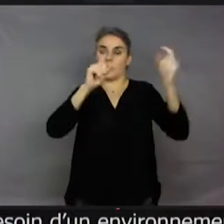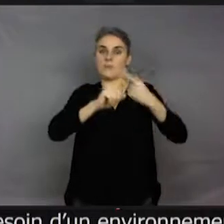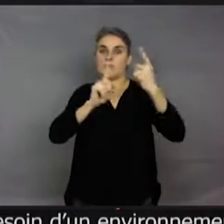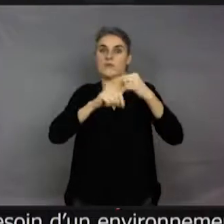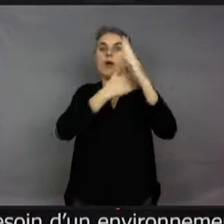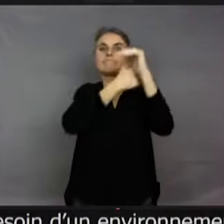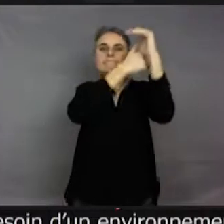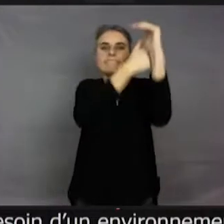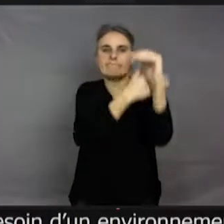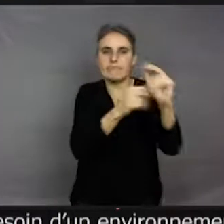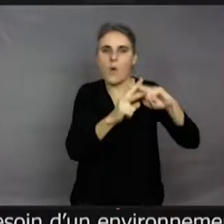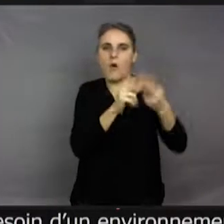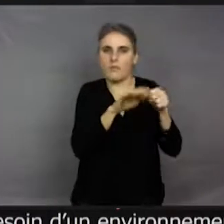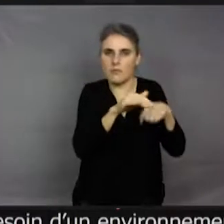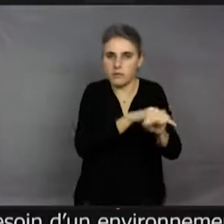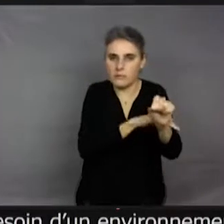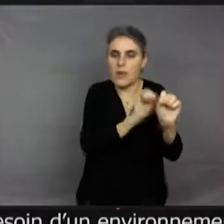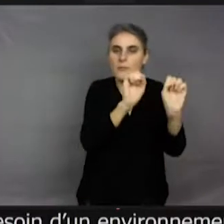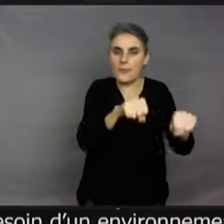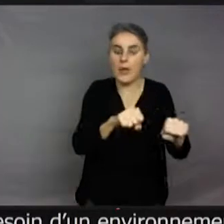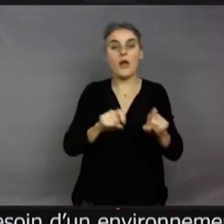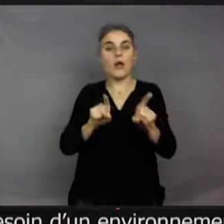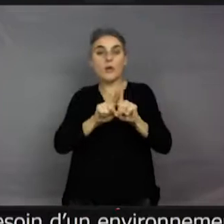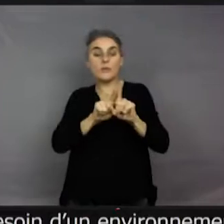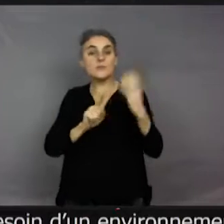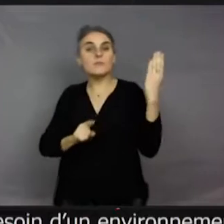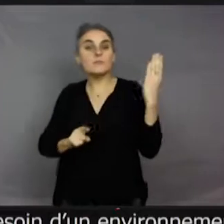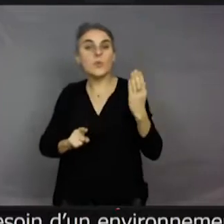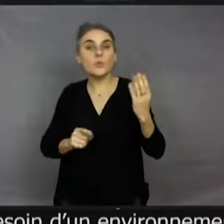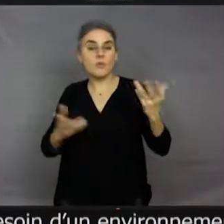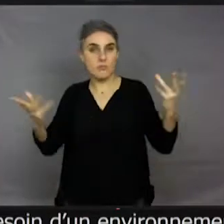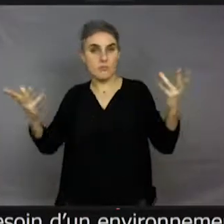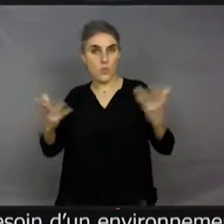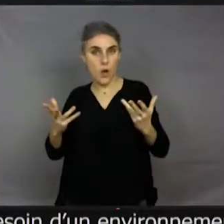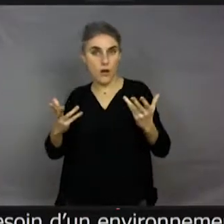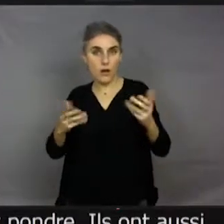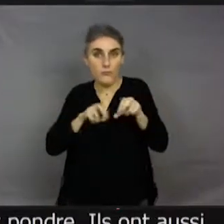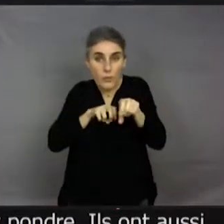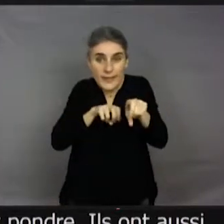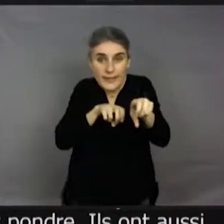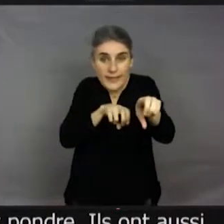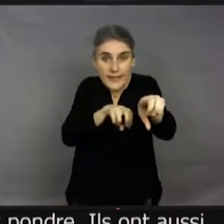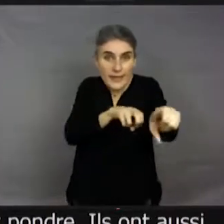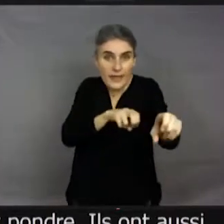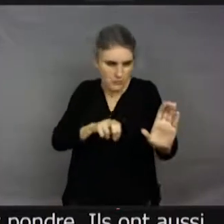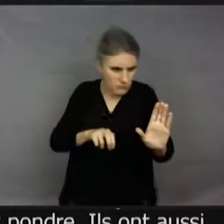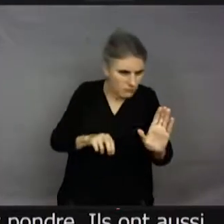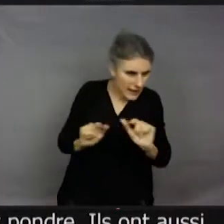ensuite, ils ont besoin de certains genres de fourmis, donc il faut que ces fourmis soient présentes